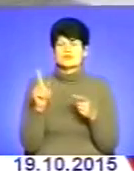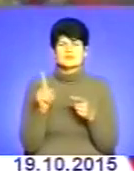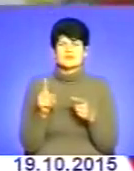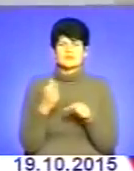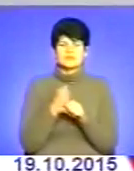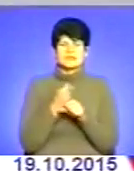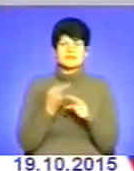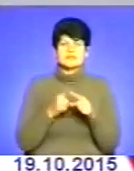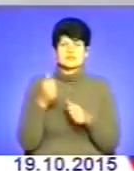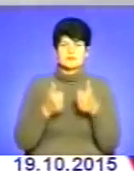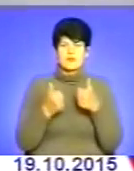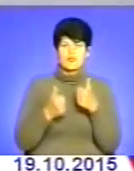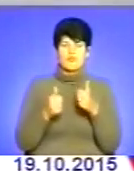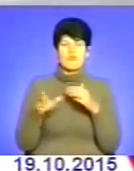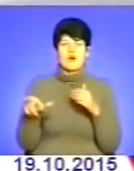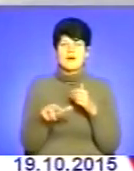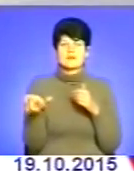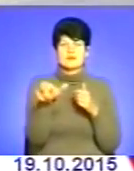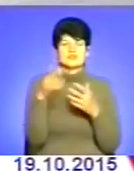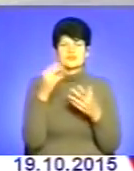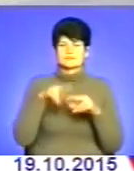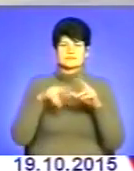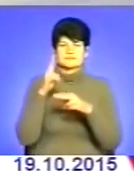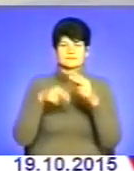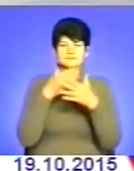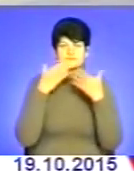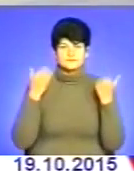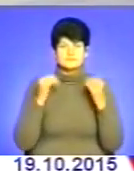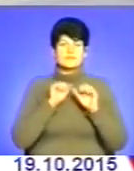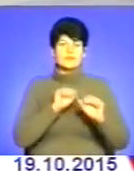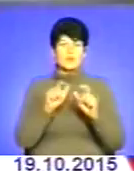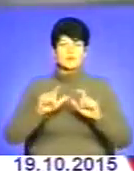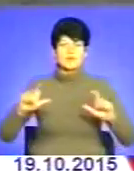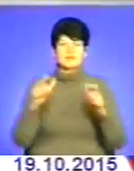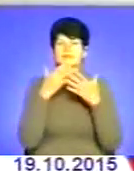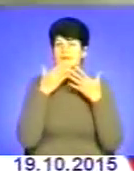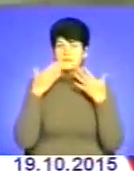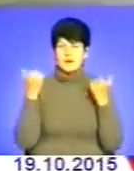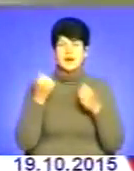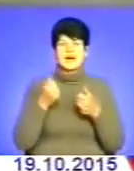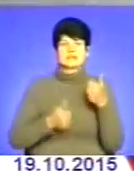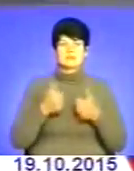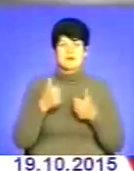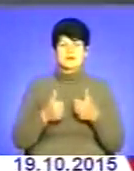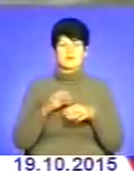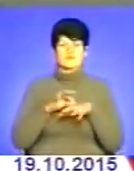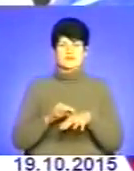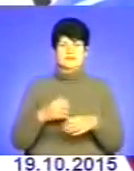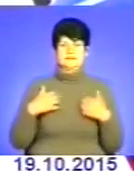Бо картингову трасу ще не добудували Захисних об'єктів не встановили, а змагання провести поспішили